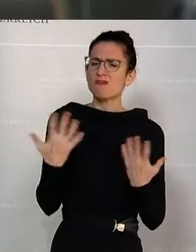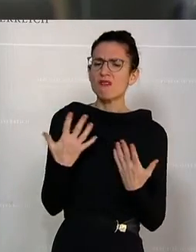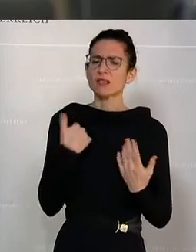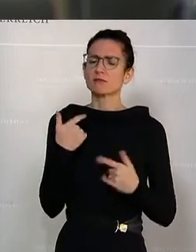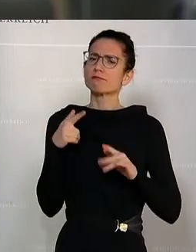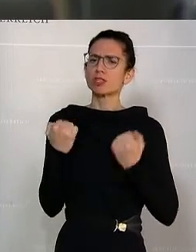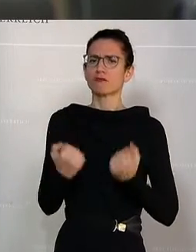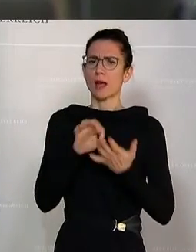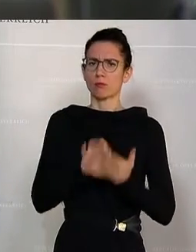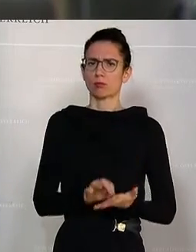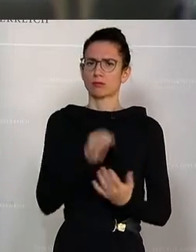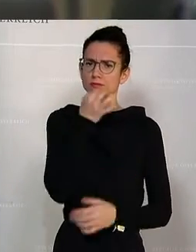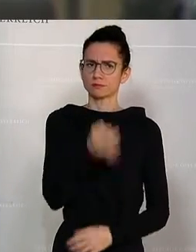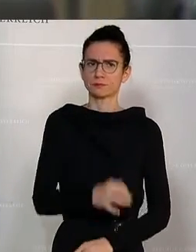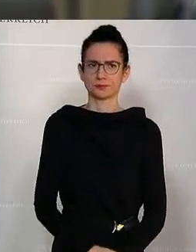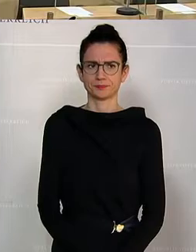Schwerpunkt setzen?